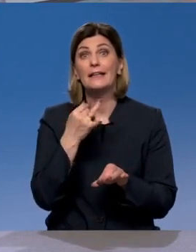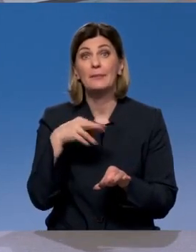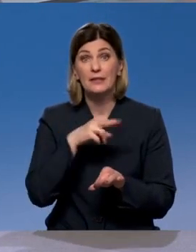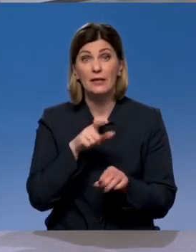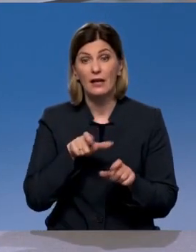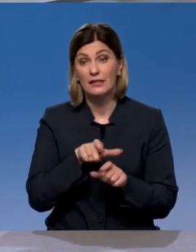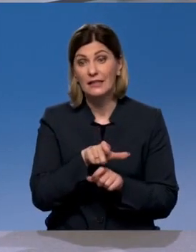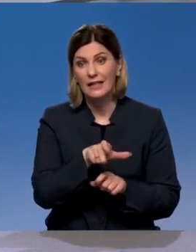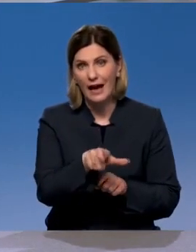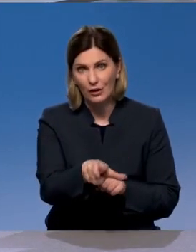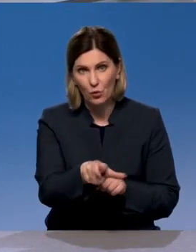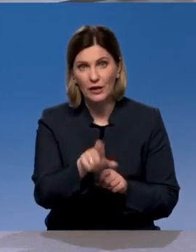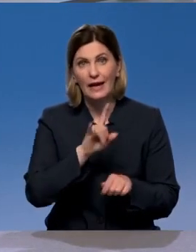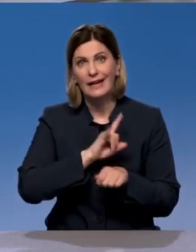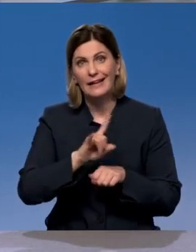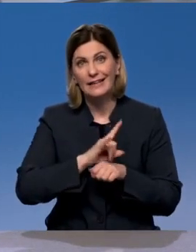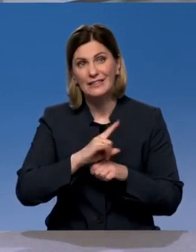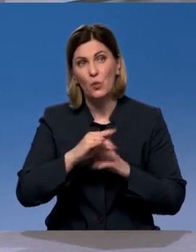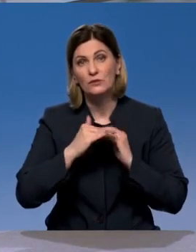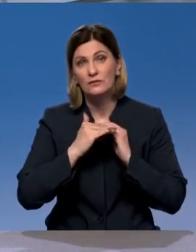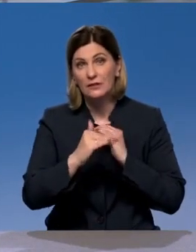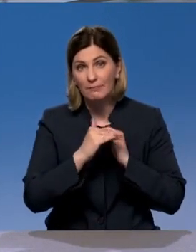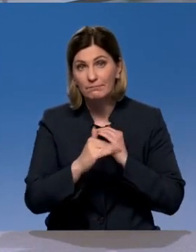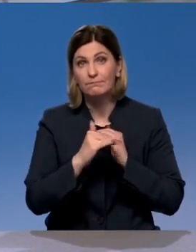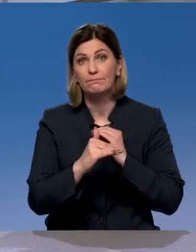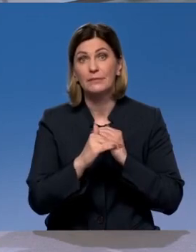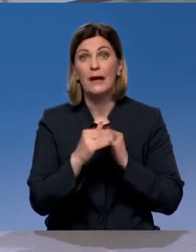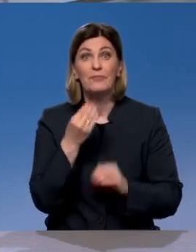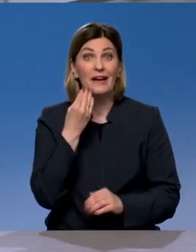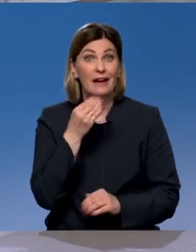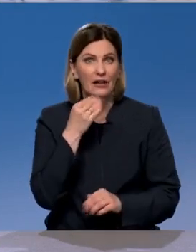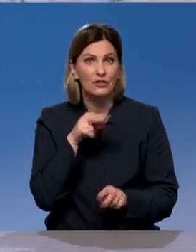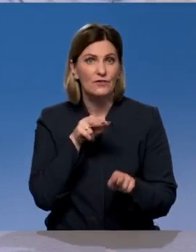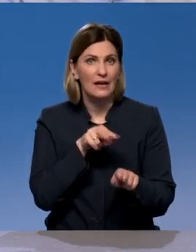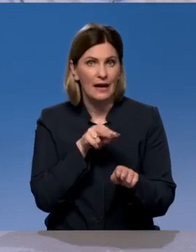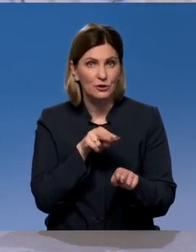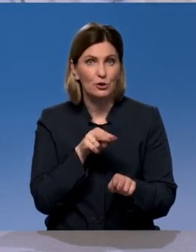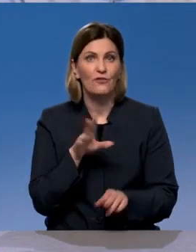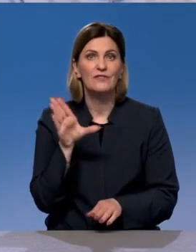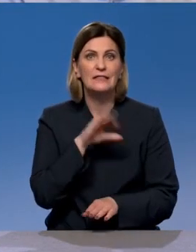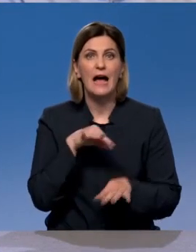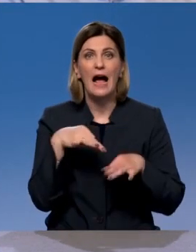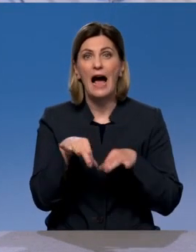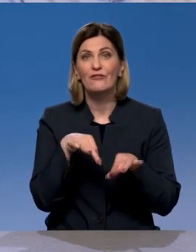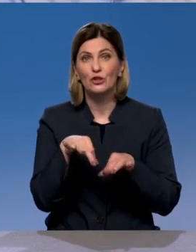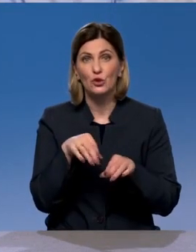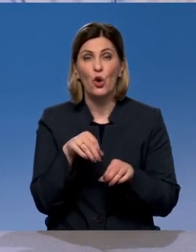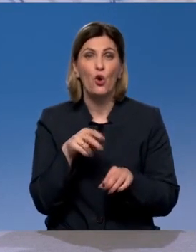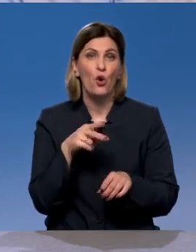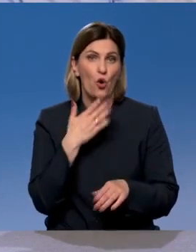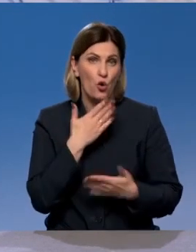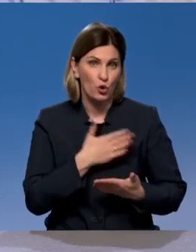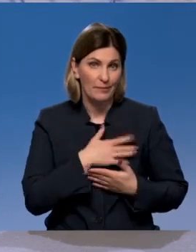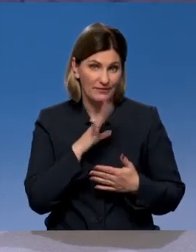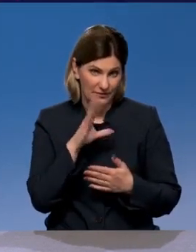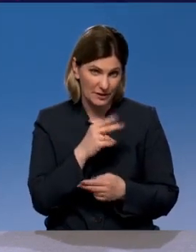полотна и искусственно-дорожных сооружений. Естественно, качество контроля мы все авторюбители и пешеходы наблюдают. Поэтому,